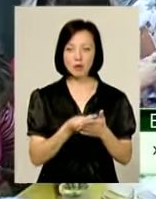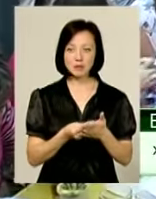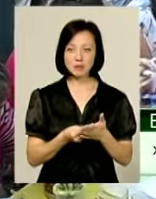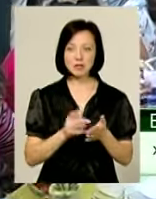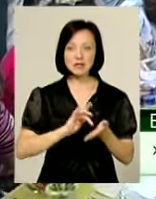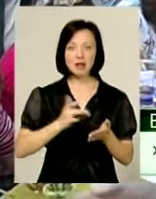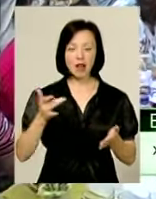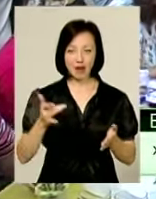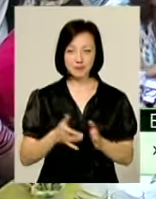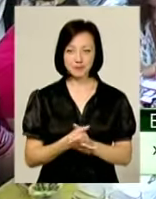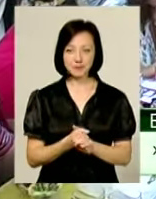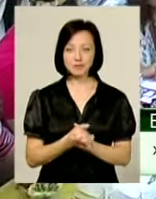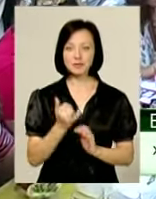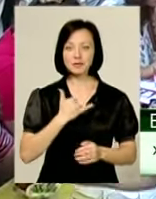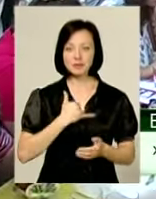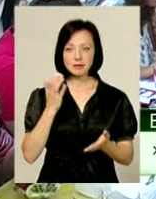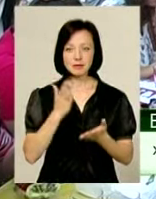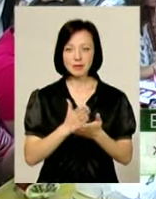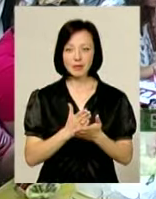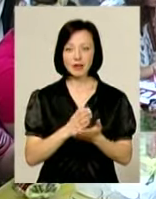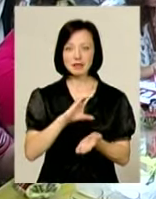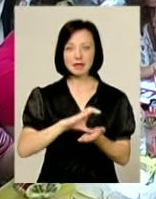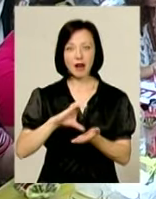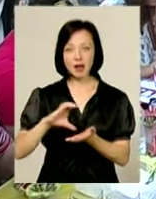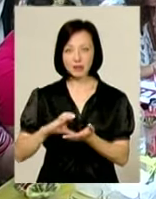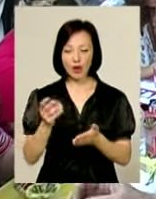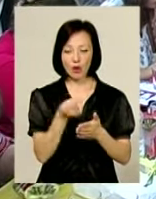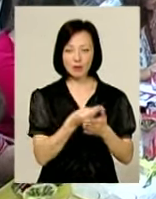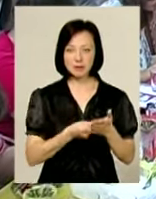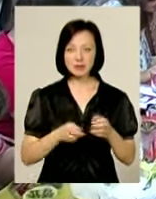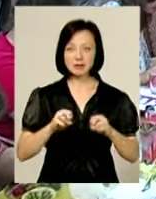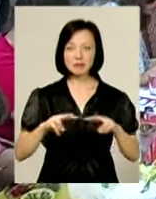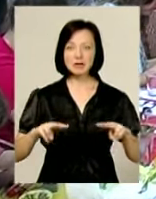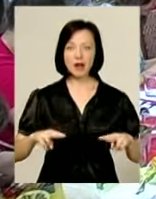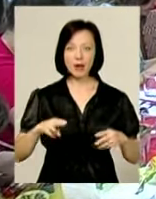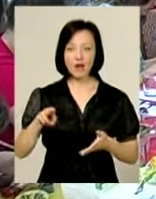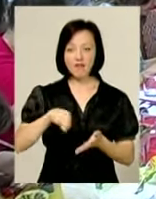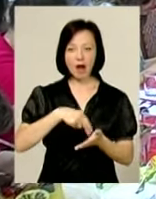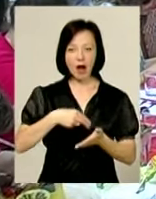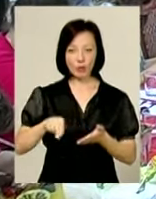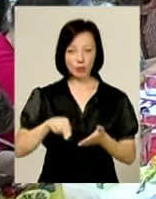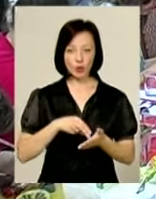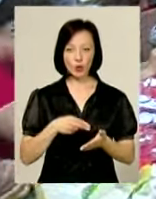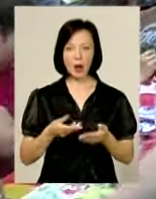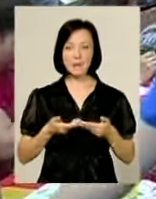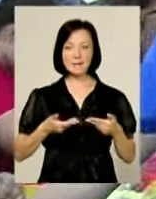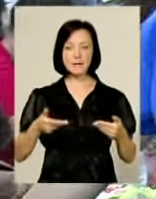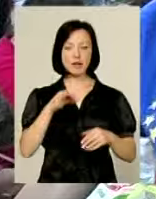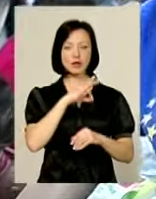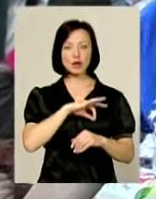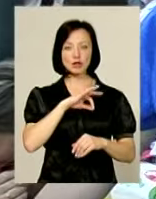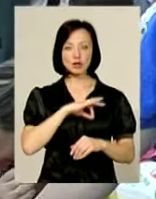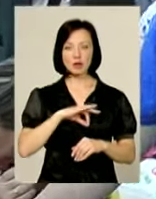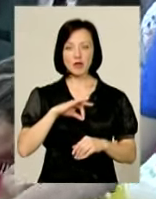скла. У нас є стаканчики, які ми розписуємо спеціальною фарбою. Ми використовуємо